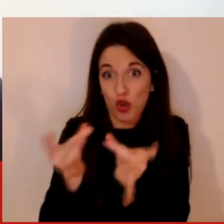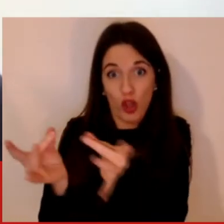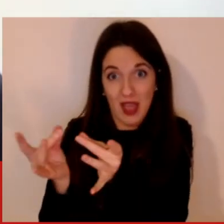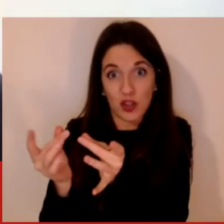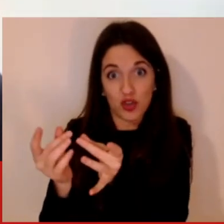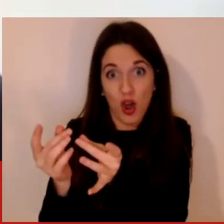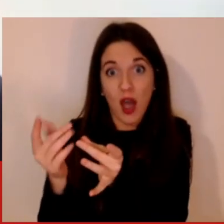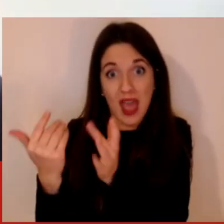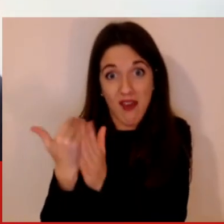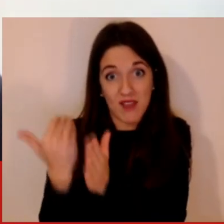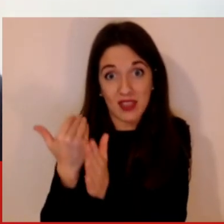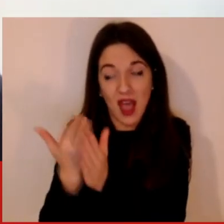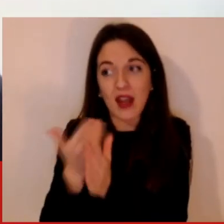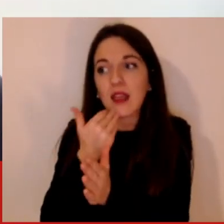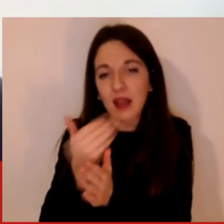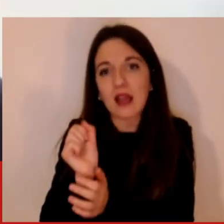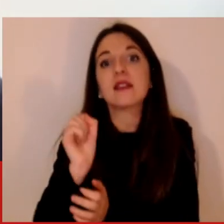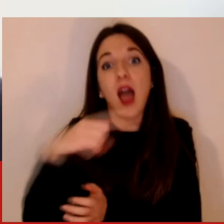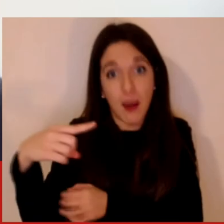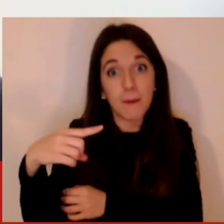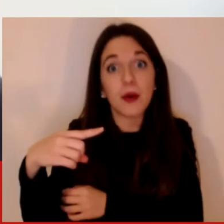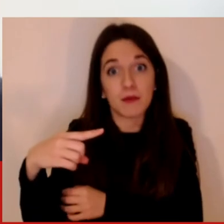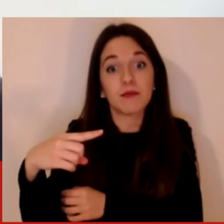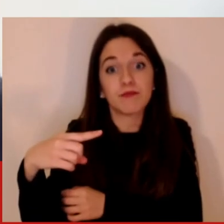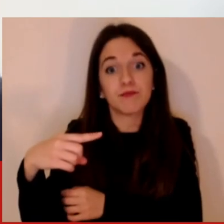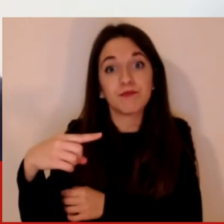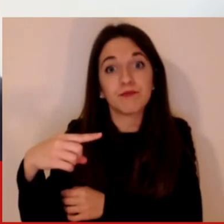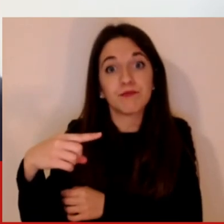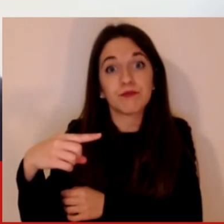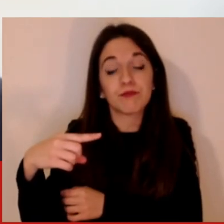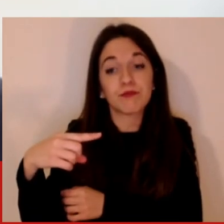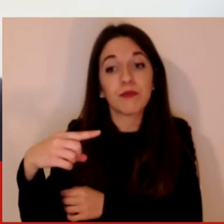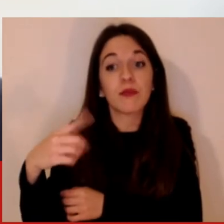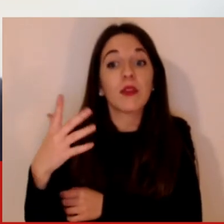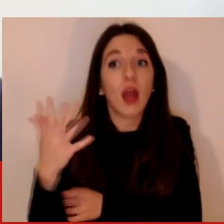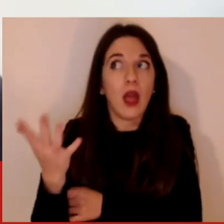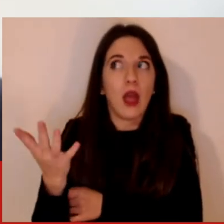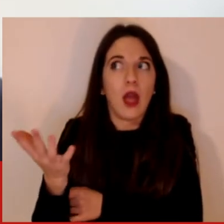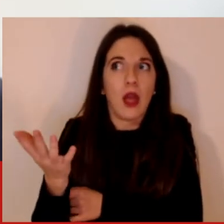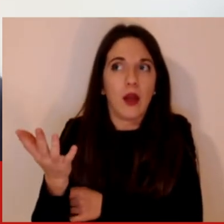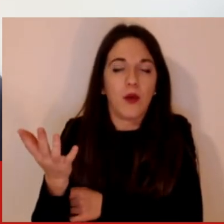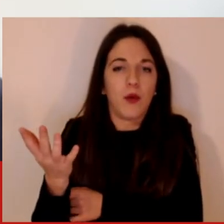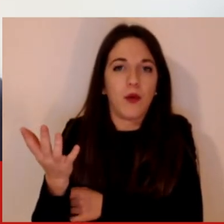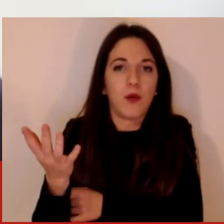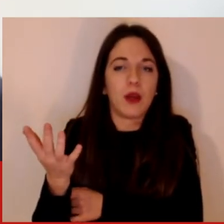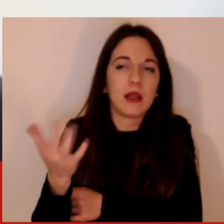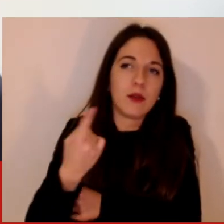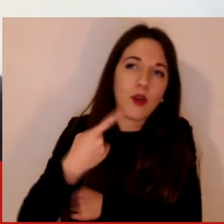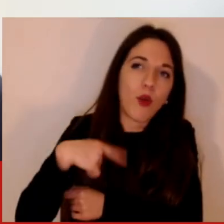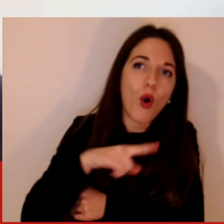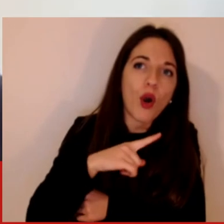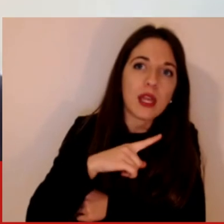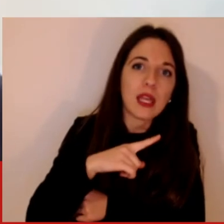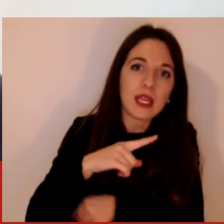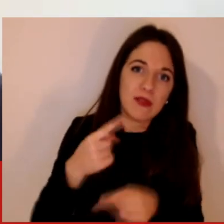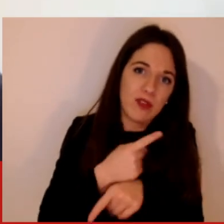in molti casi il successo è stato chiamiamo, diciamo usando una parola gentile purtroppo limitato